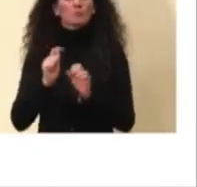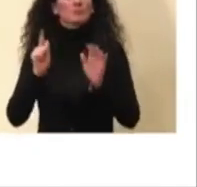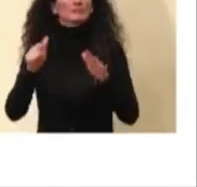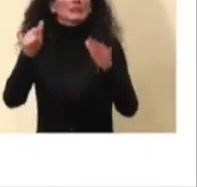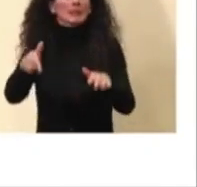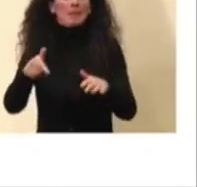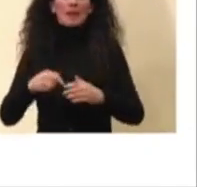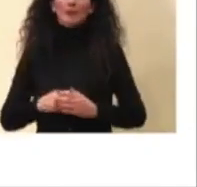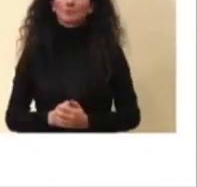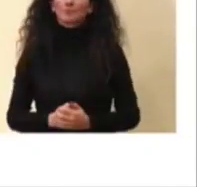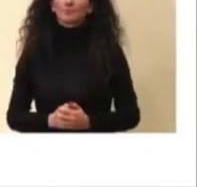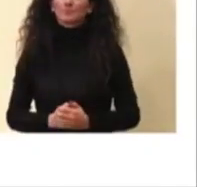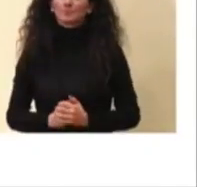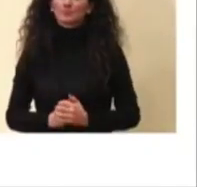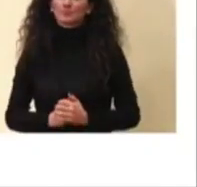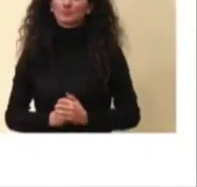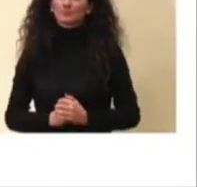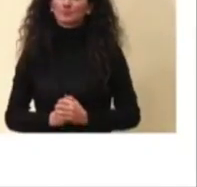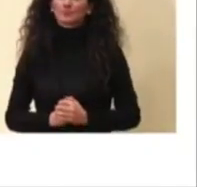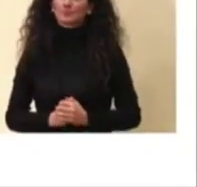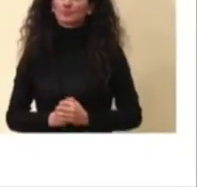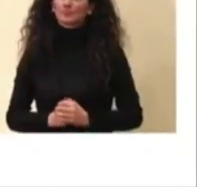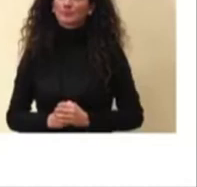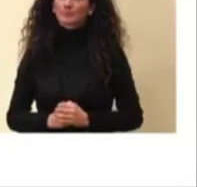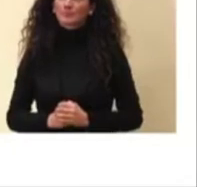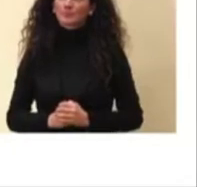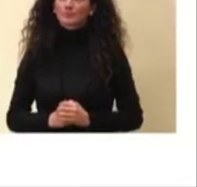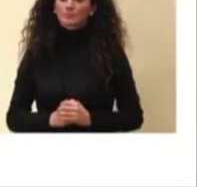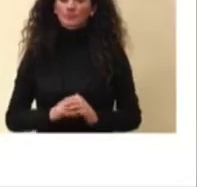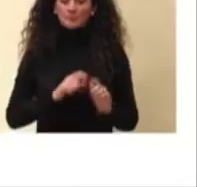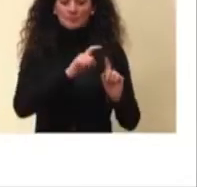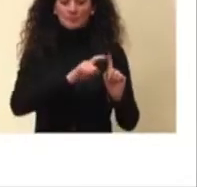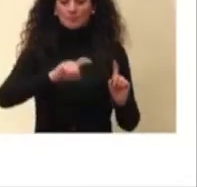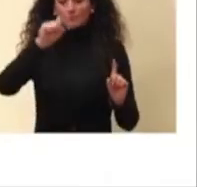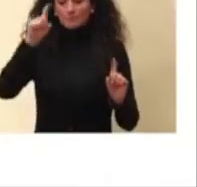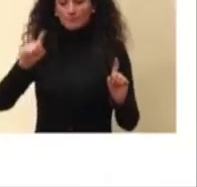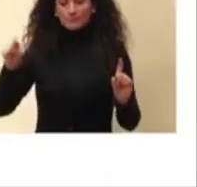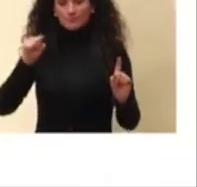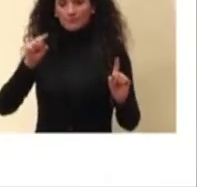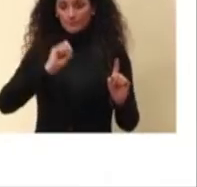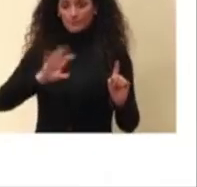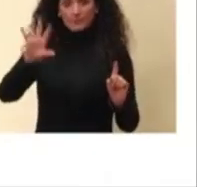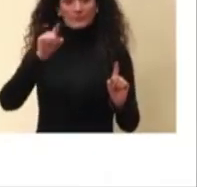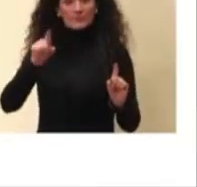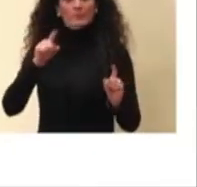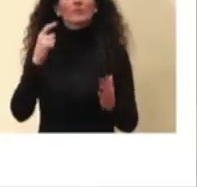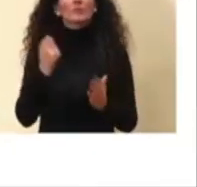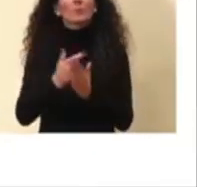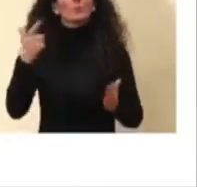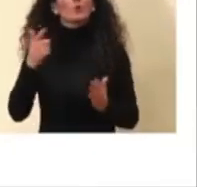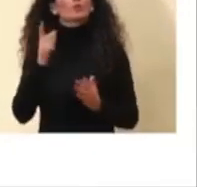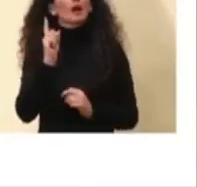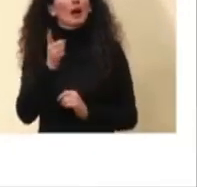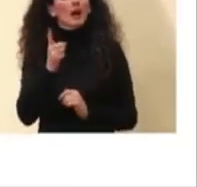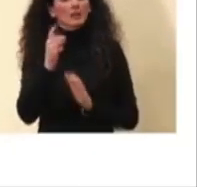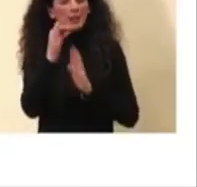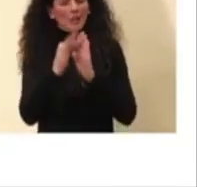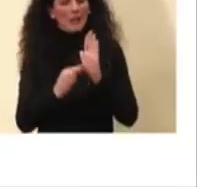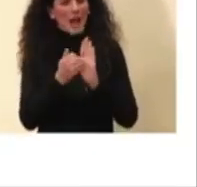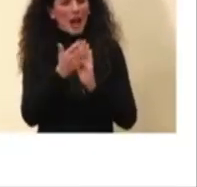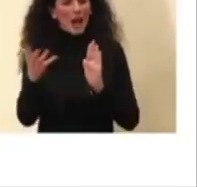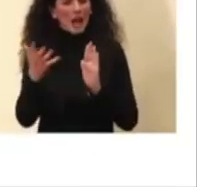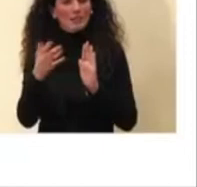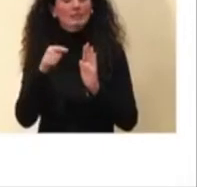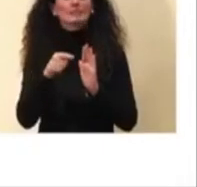L'altro dato importante è un primo segnale, è un segnale che ovviamente ci